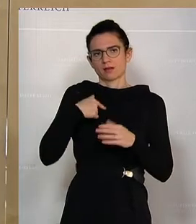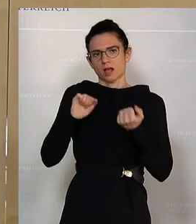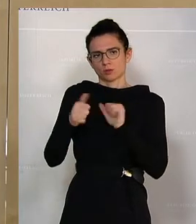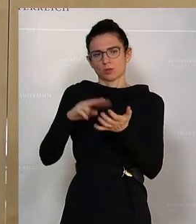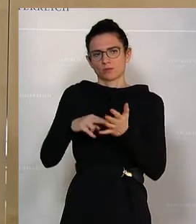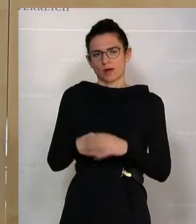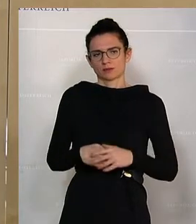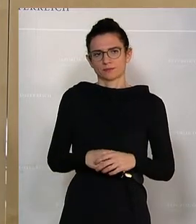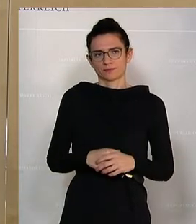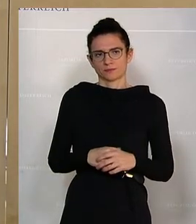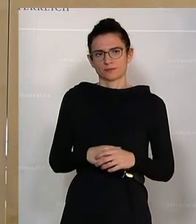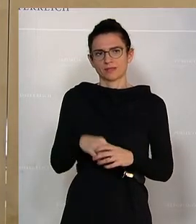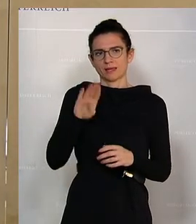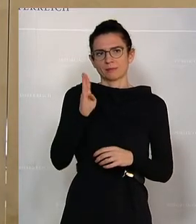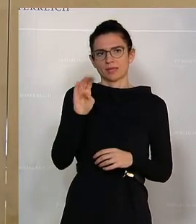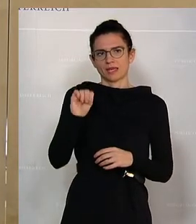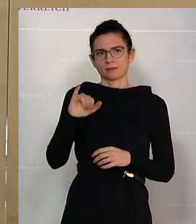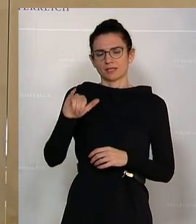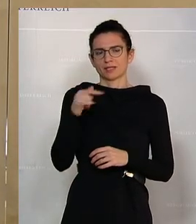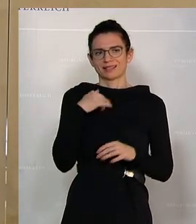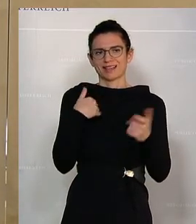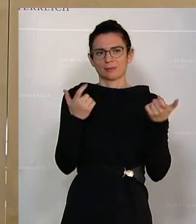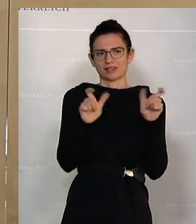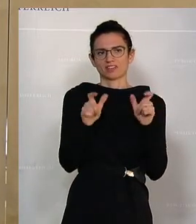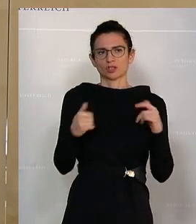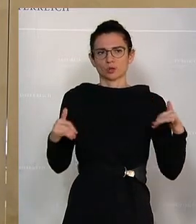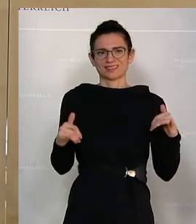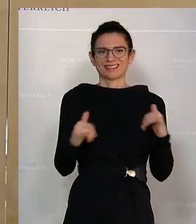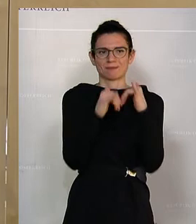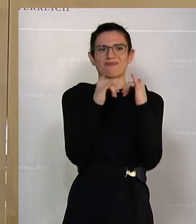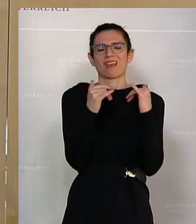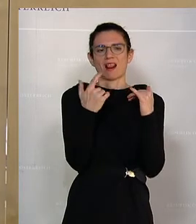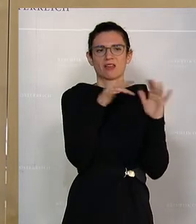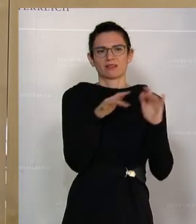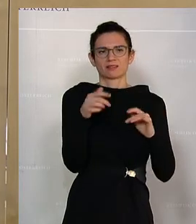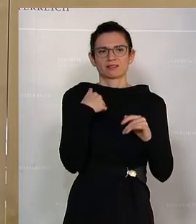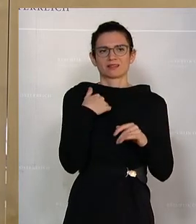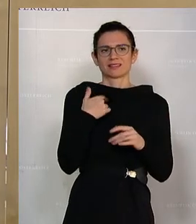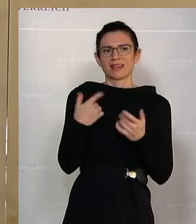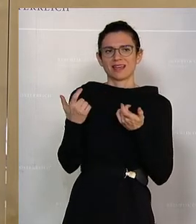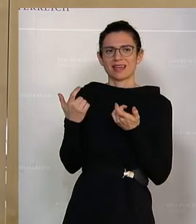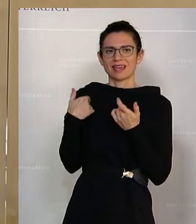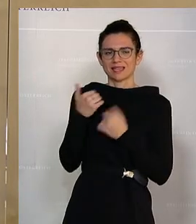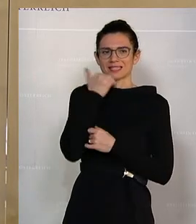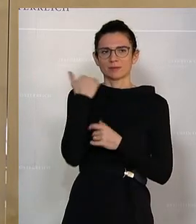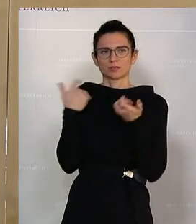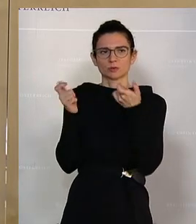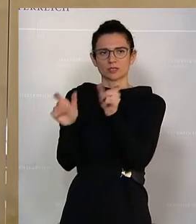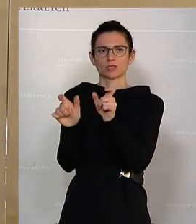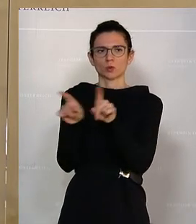Aktionsplan wird im Rahmen des vom BMI organisierten Präventionsgipfels als Meilenstein der Extremismusprävention und